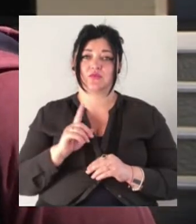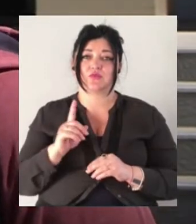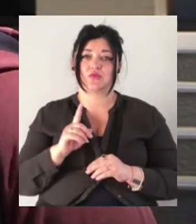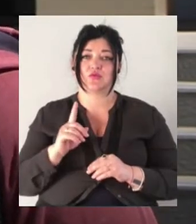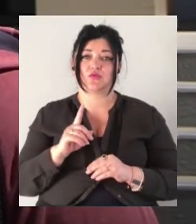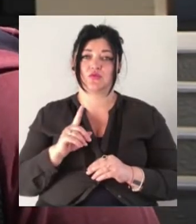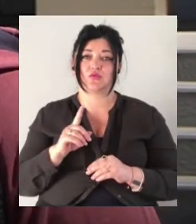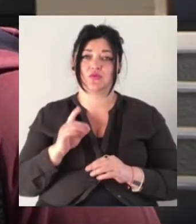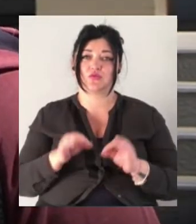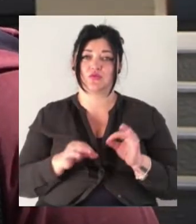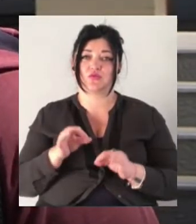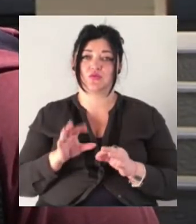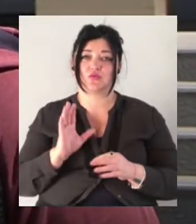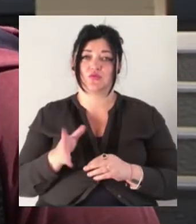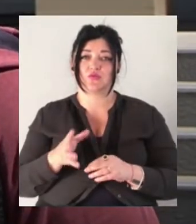власне,